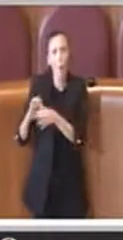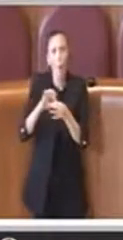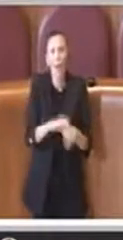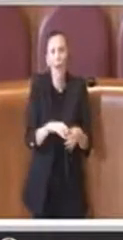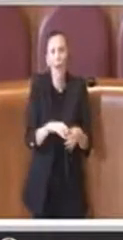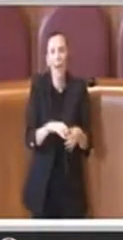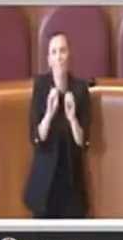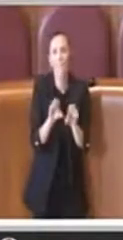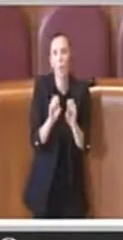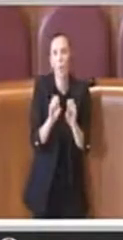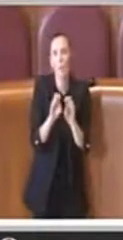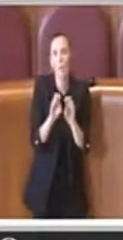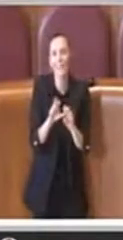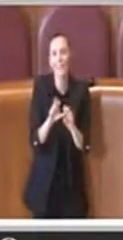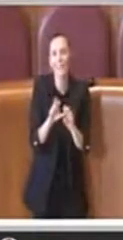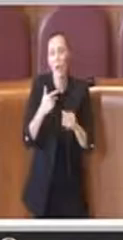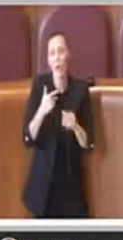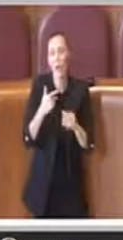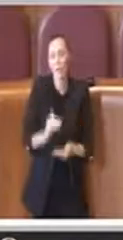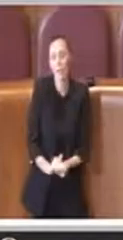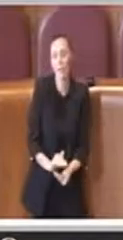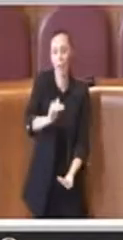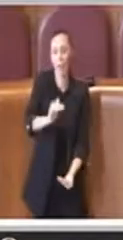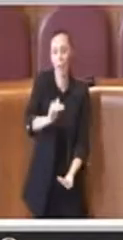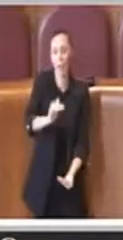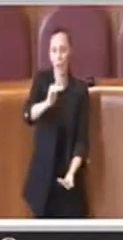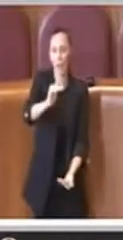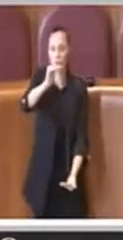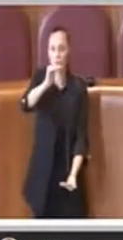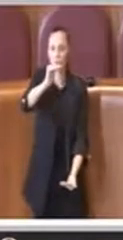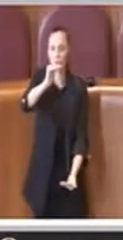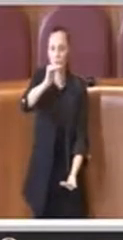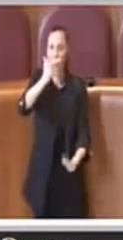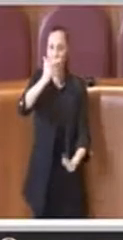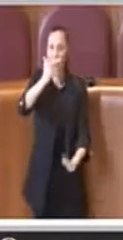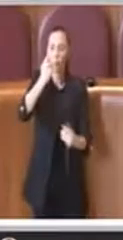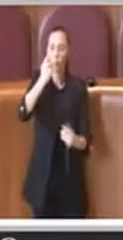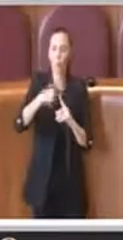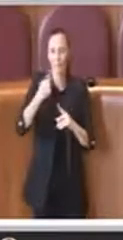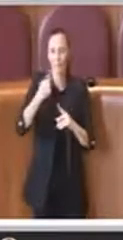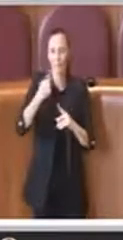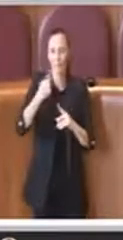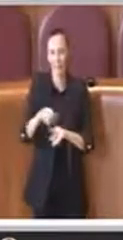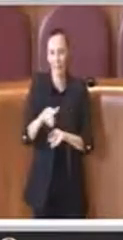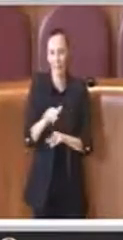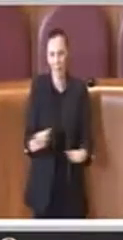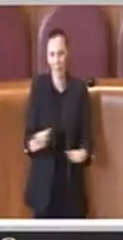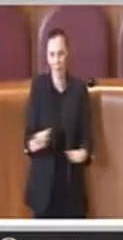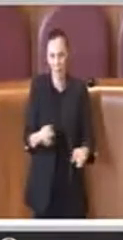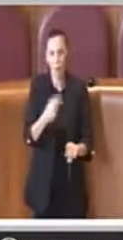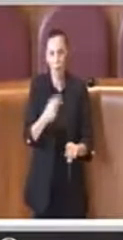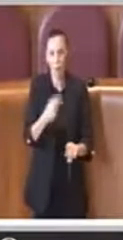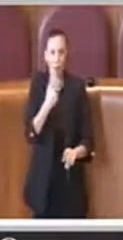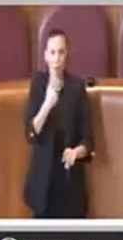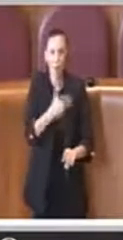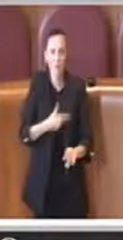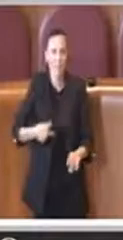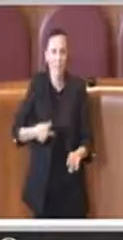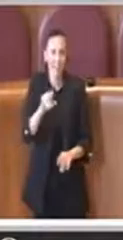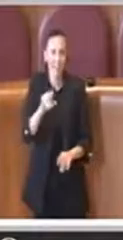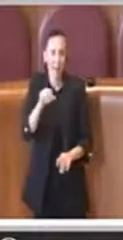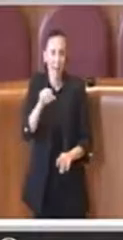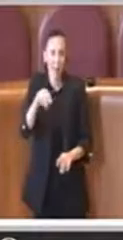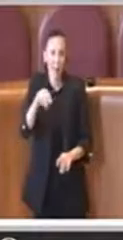di crescita armonica del bambino che appunto, come sottolineato già dal collega Zannola e come risottolineo, non